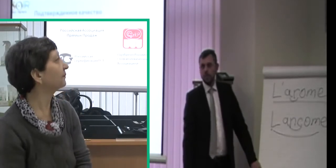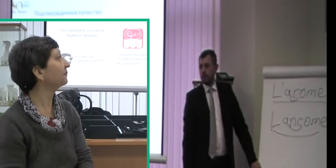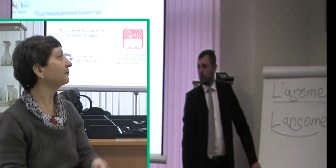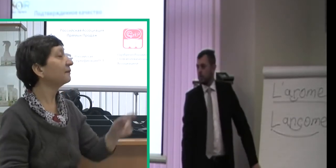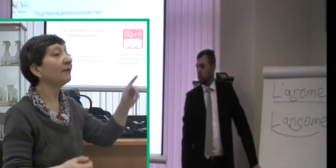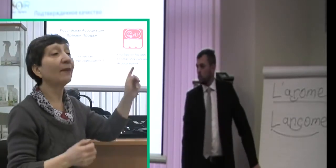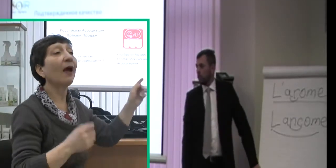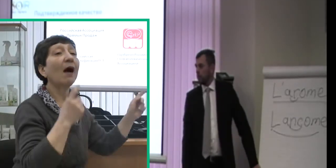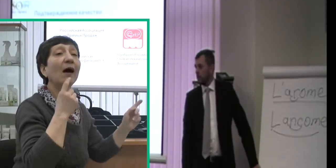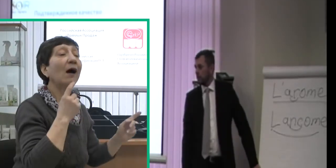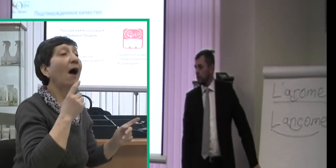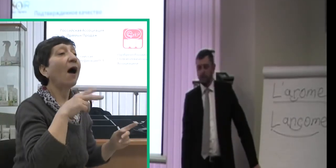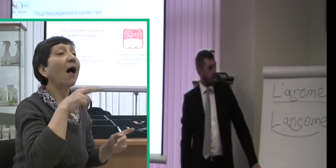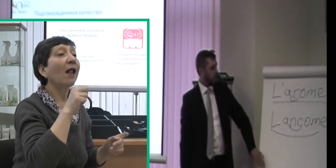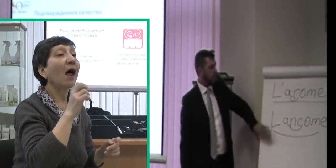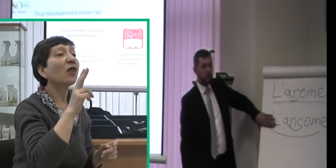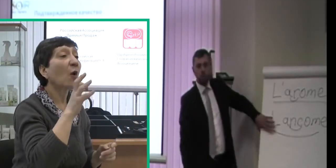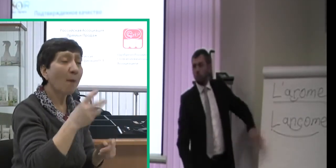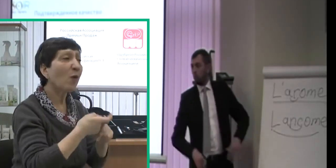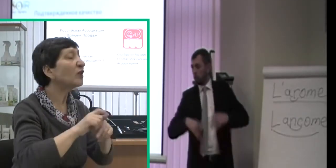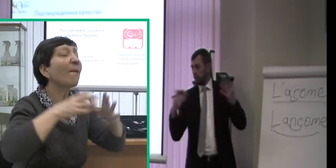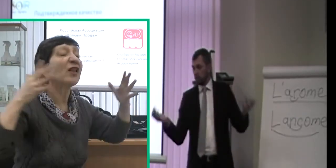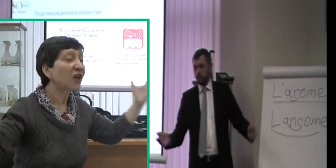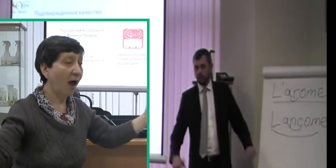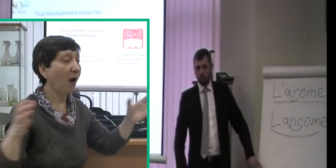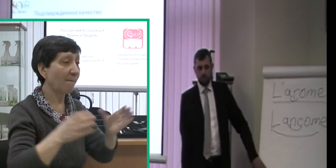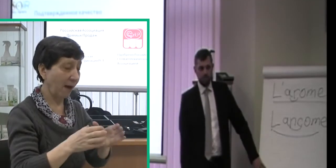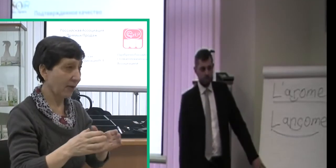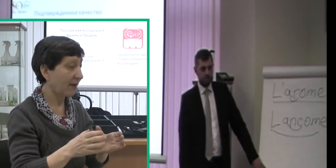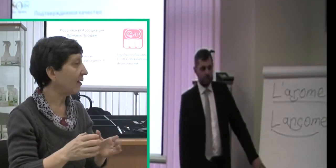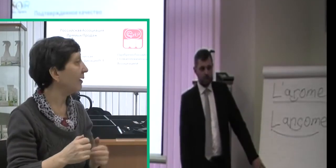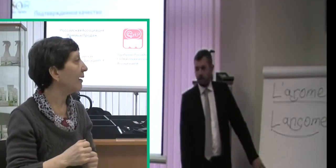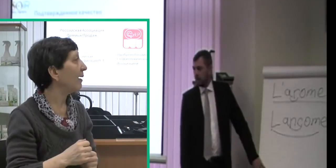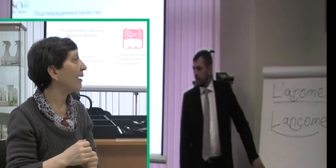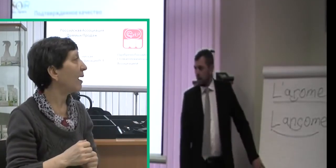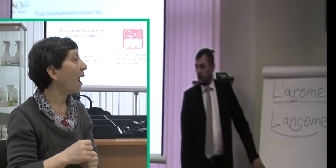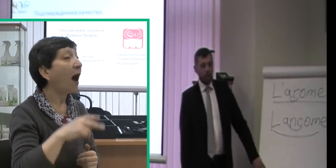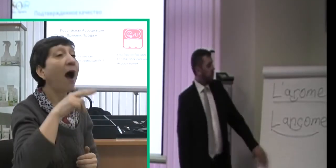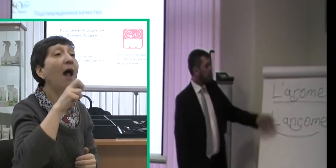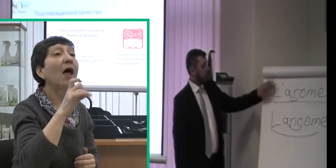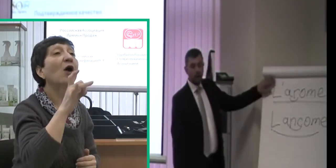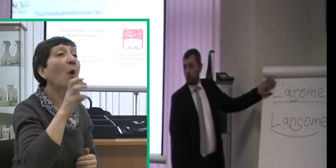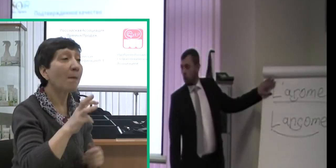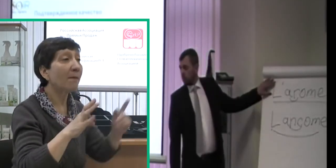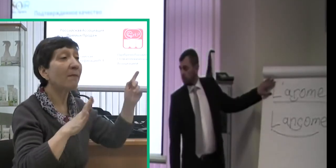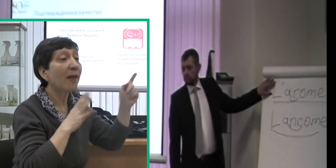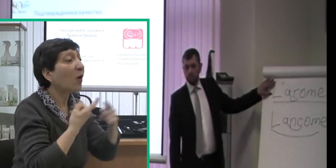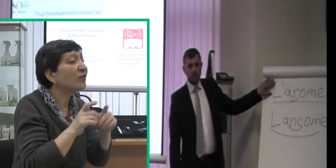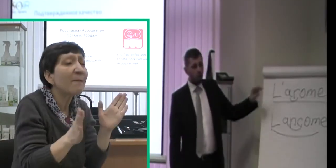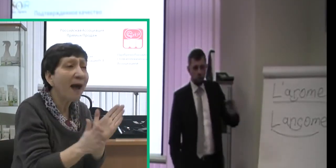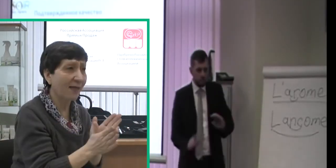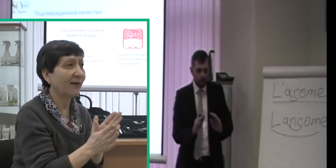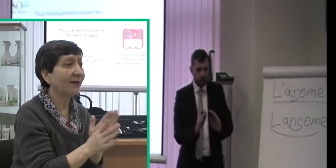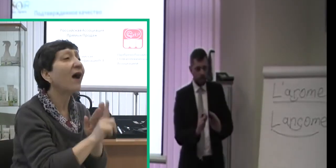Здесь один смешной момент есть, да? Компания Лангко очень большая. А компания Ля Ром